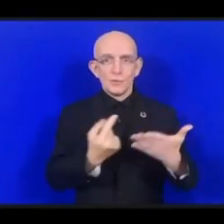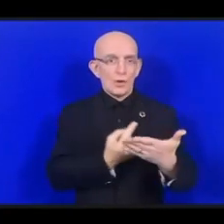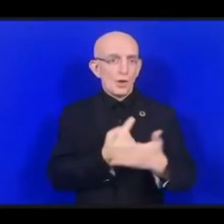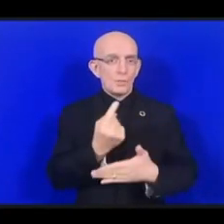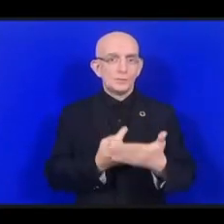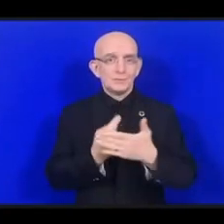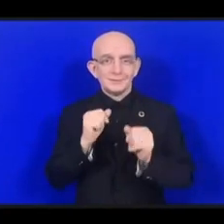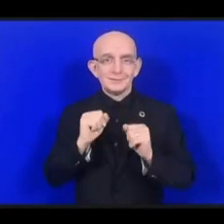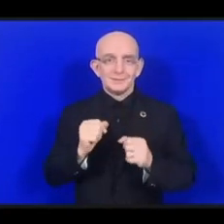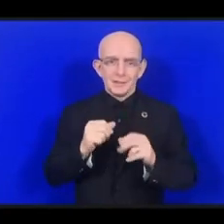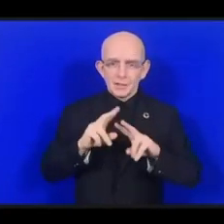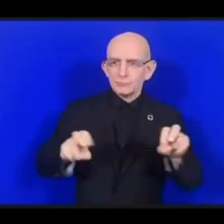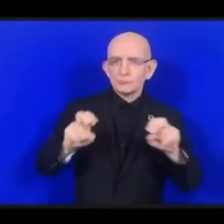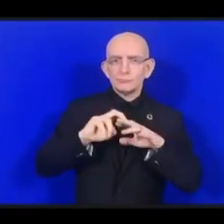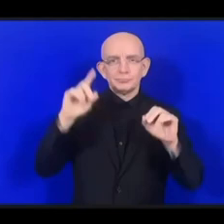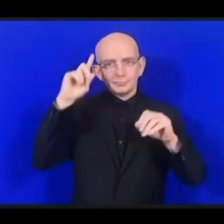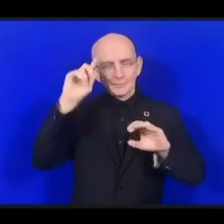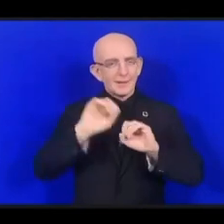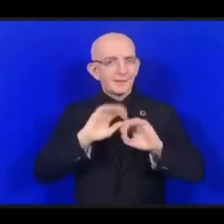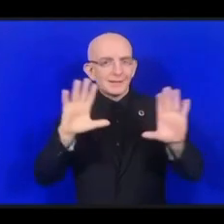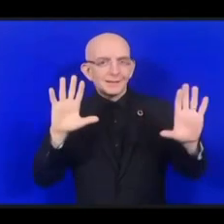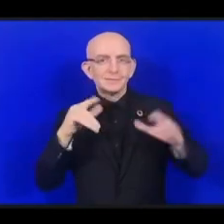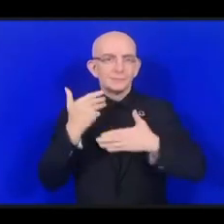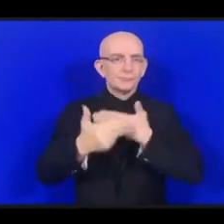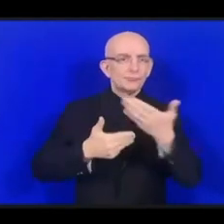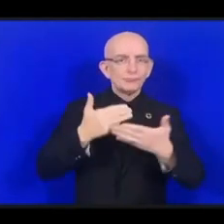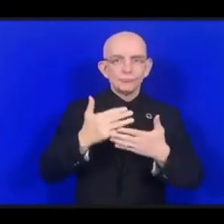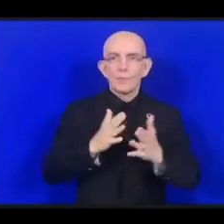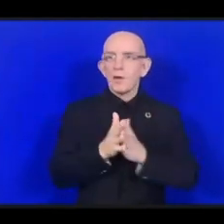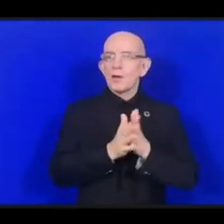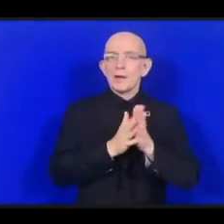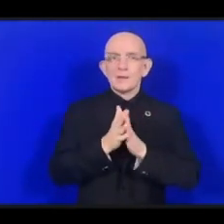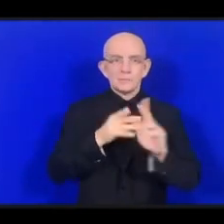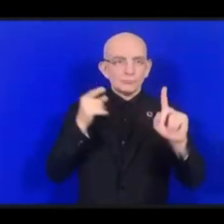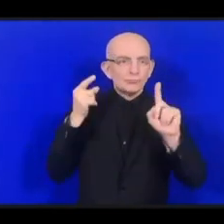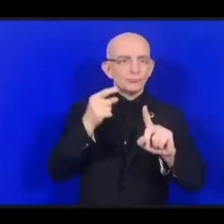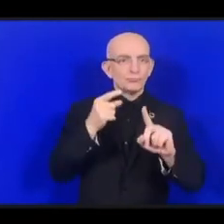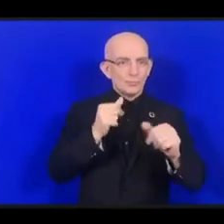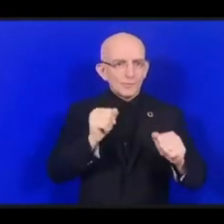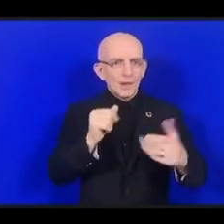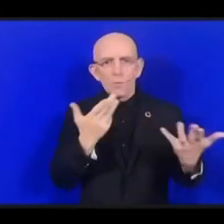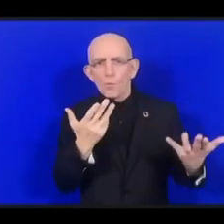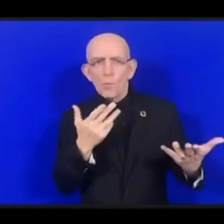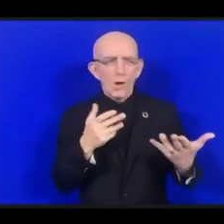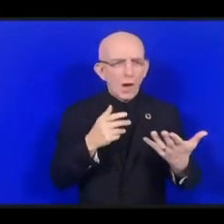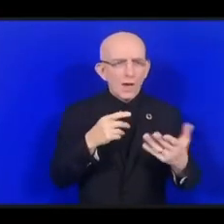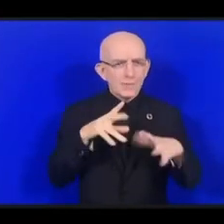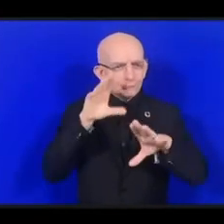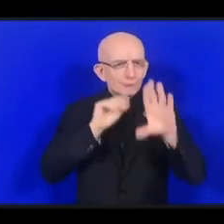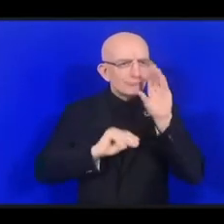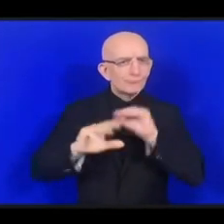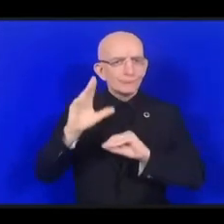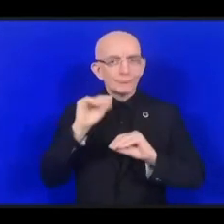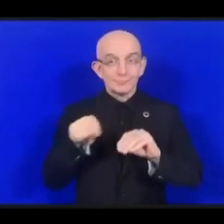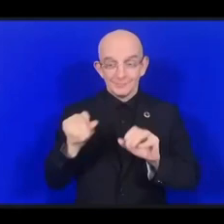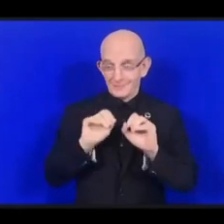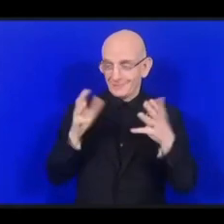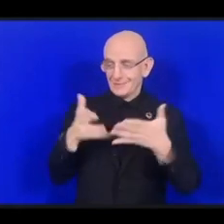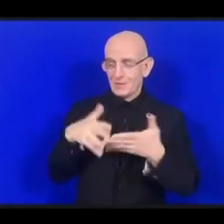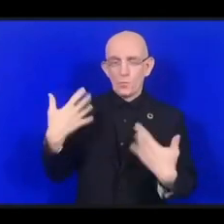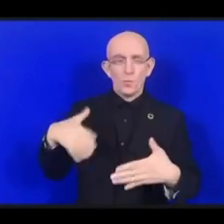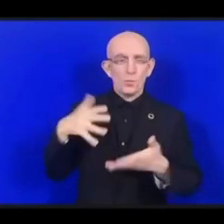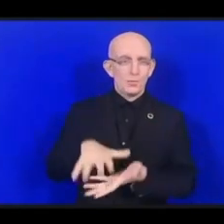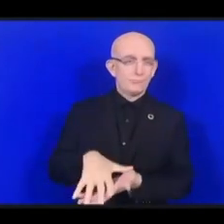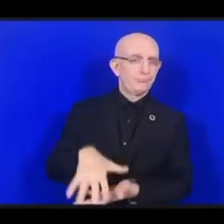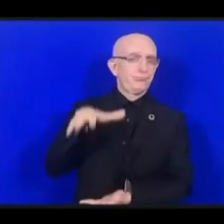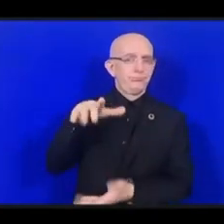возможности общения и коммуникации для людей, дает нам возможности, которые позволяют всем раскрывать свой потенциал в области